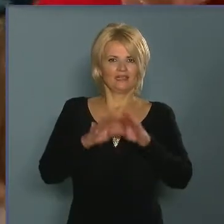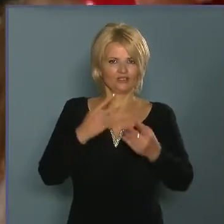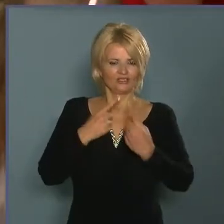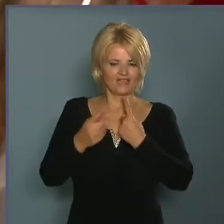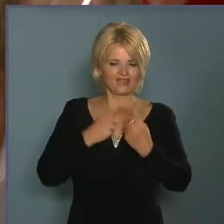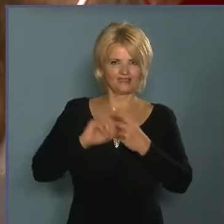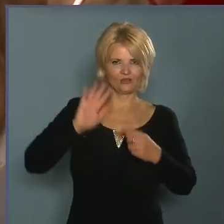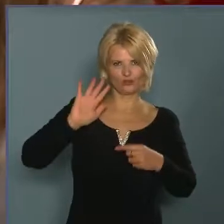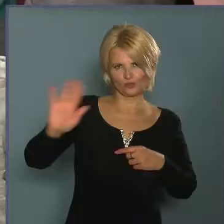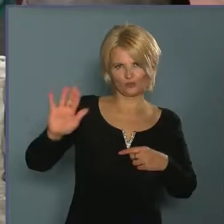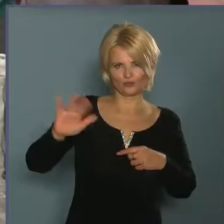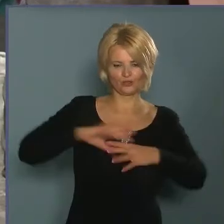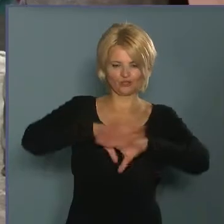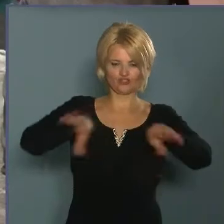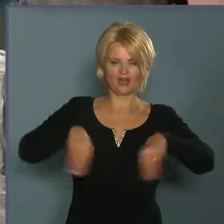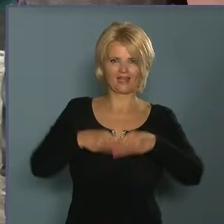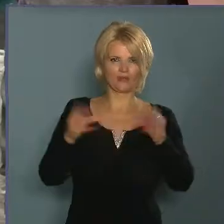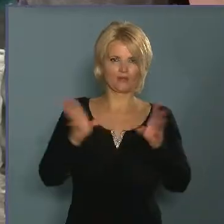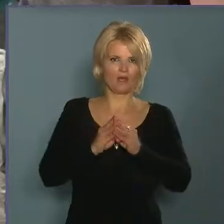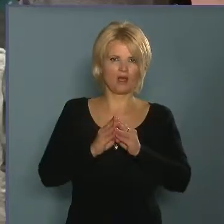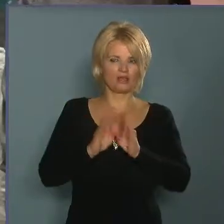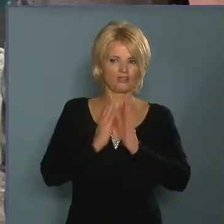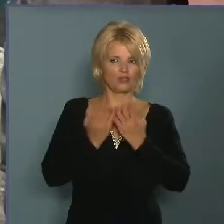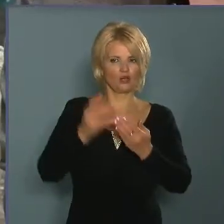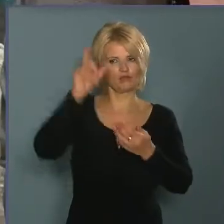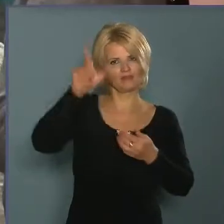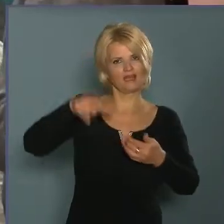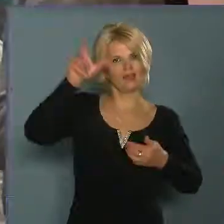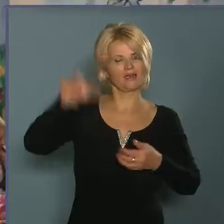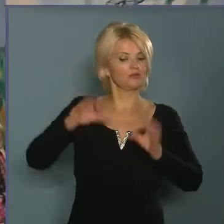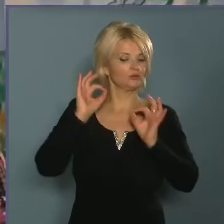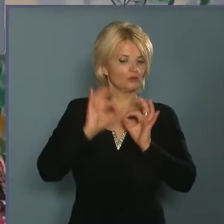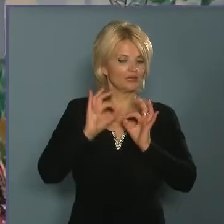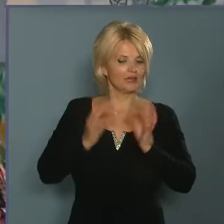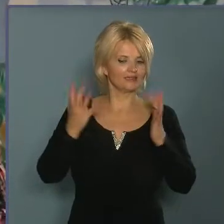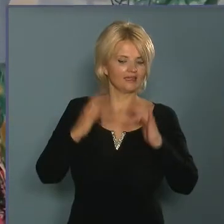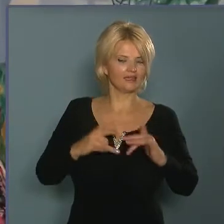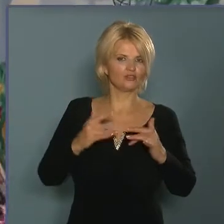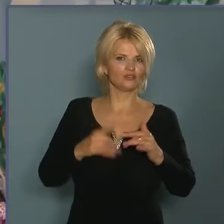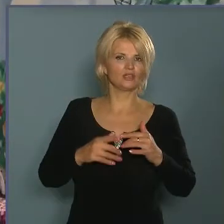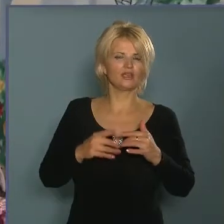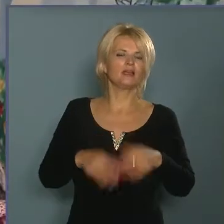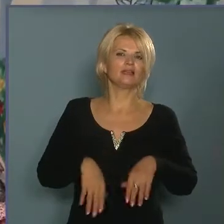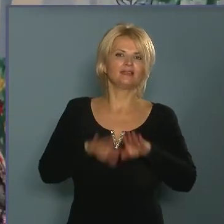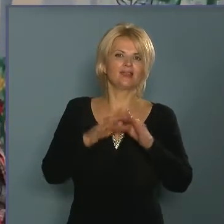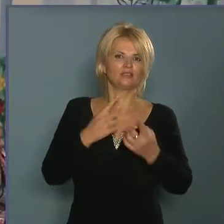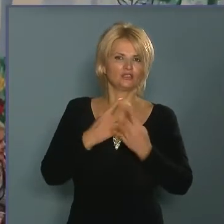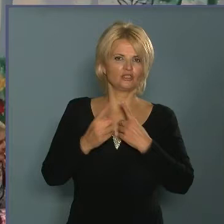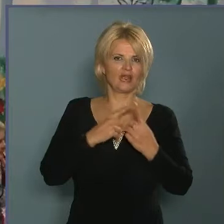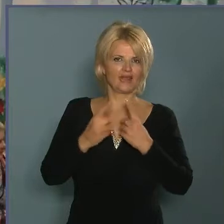otthon, a családommal, és azt gondoltam, hogy egy könyvtár pont egy tökéletes hely arra, hogy társasjátékkal egészítsük ki a